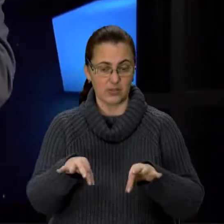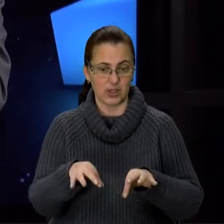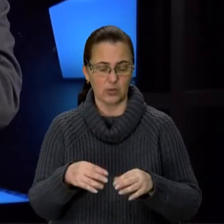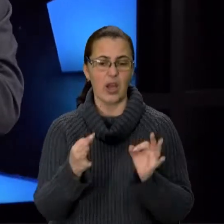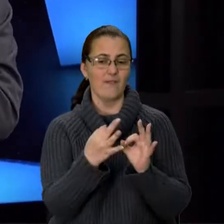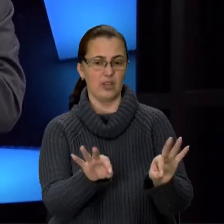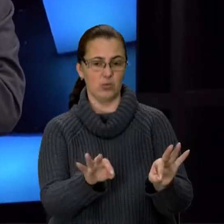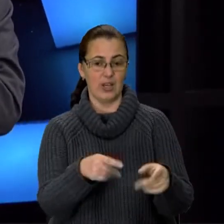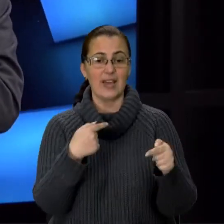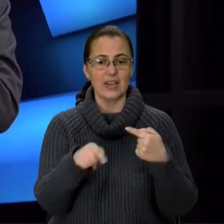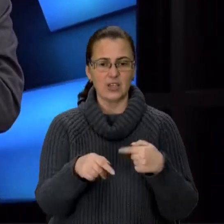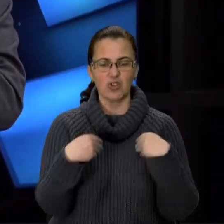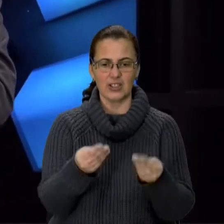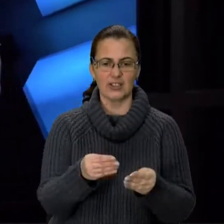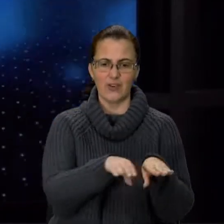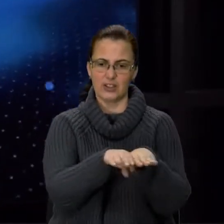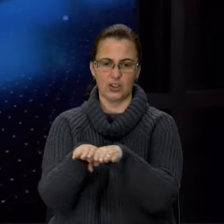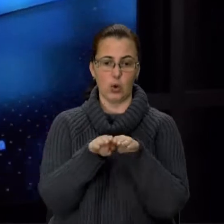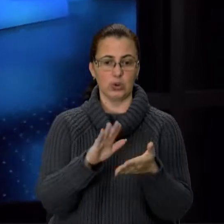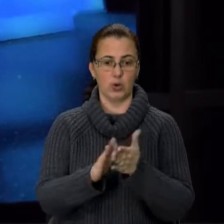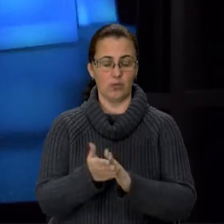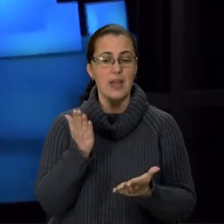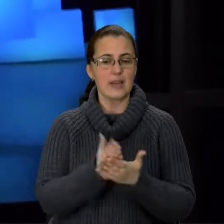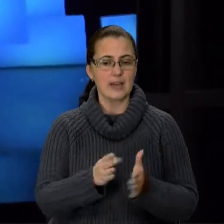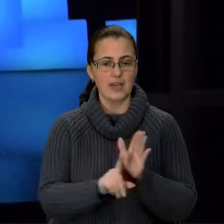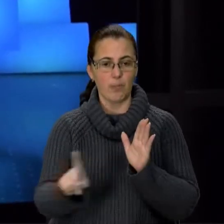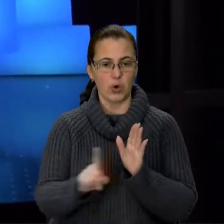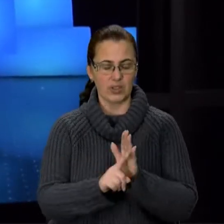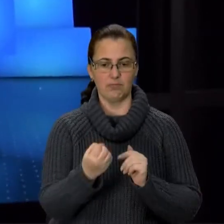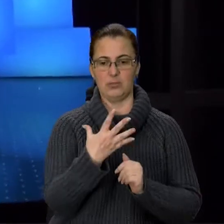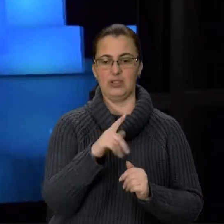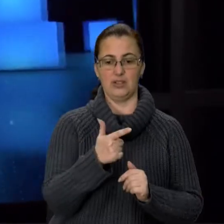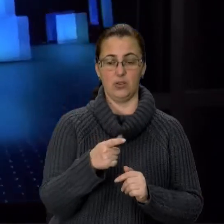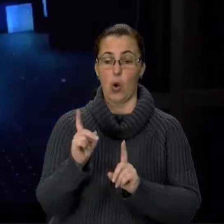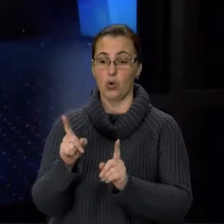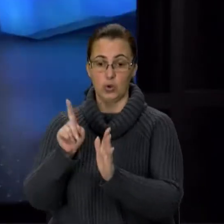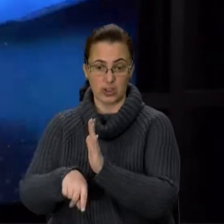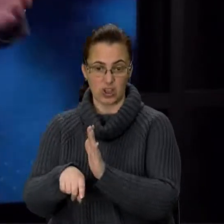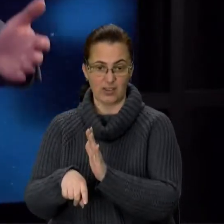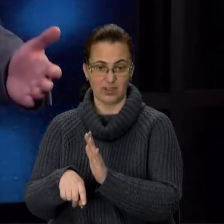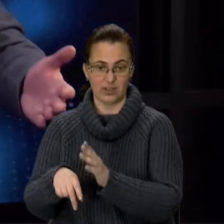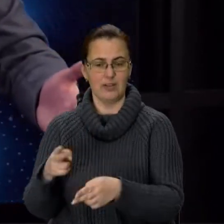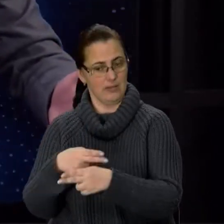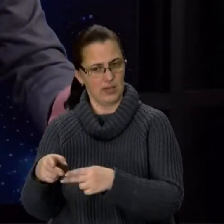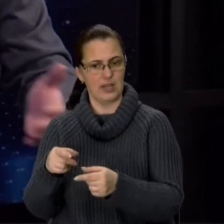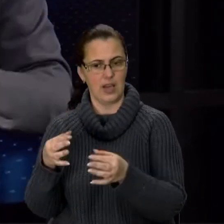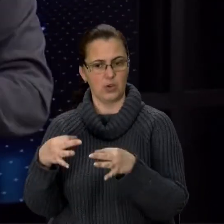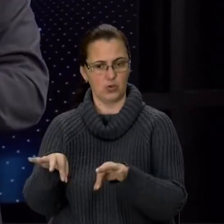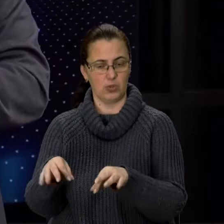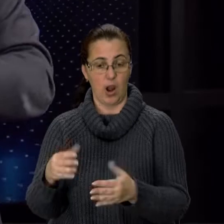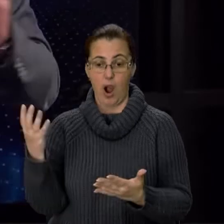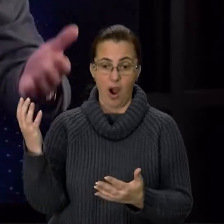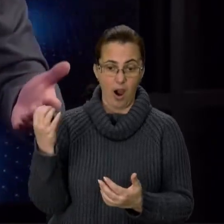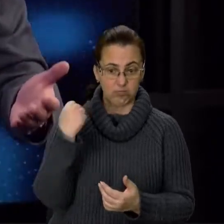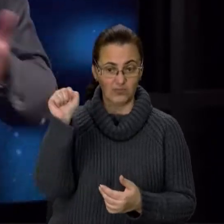надавати на рівних паритетних умовах. Тобто, є проїзд, який коштує 15 гривень. Хто дешевше на якісному транспорті? Виграє комунальне підприємство?